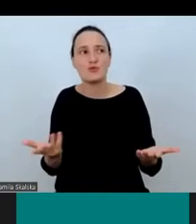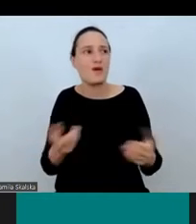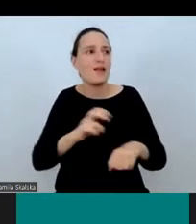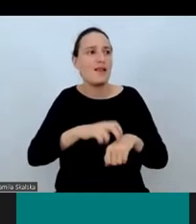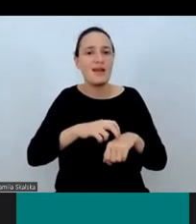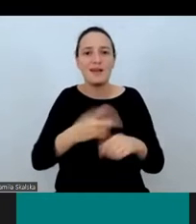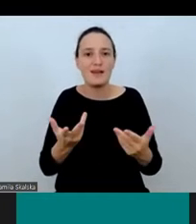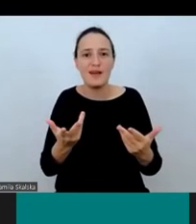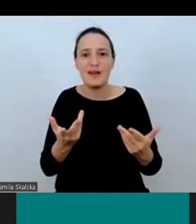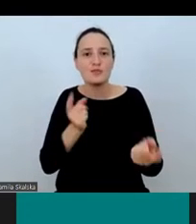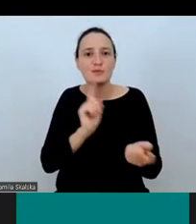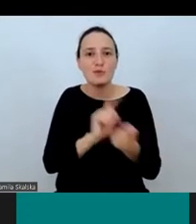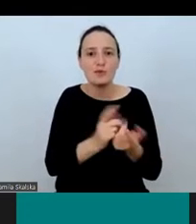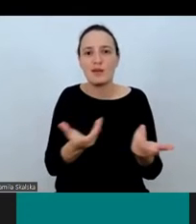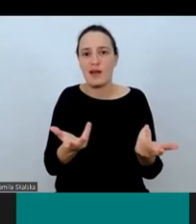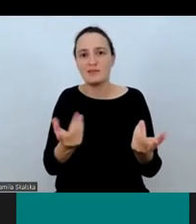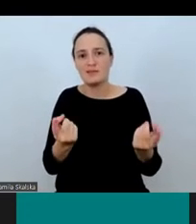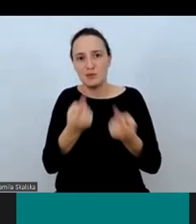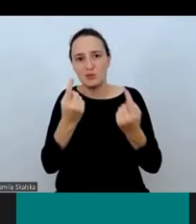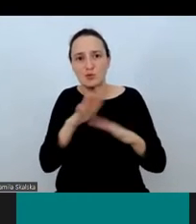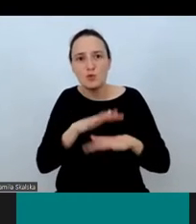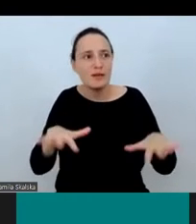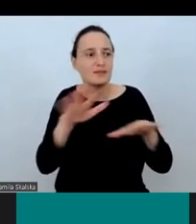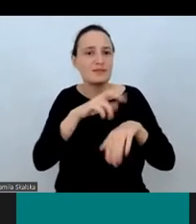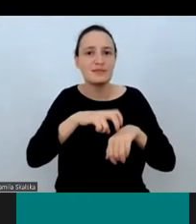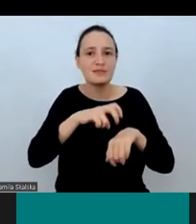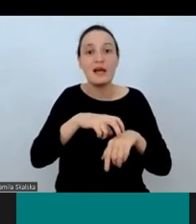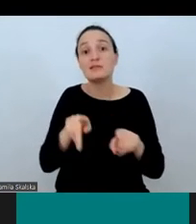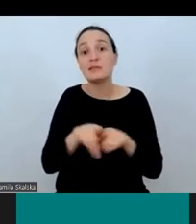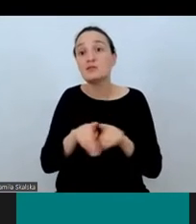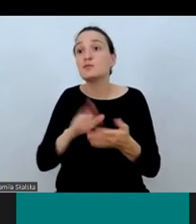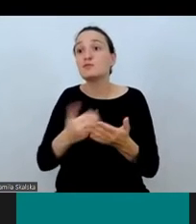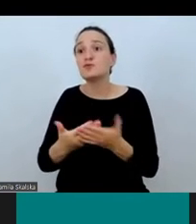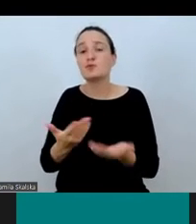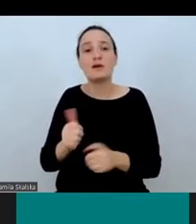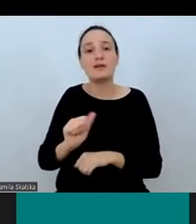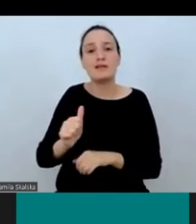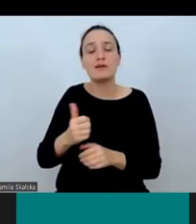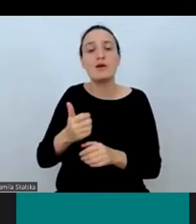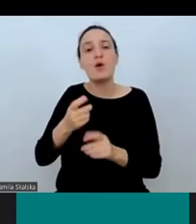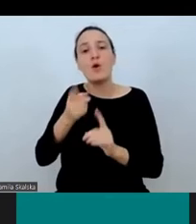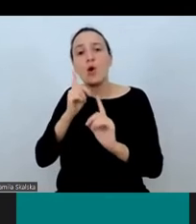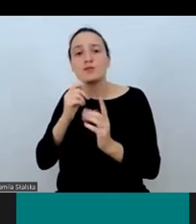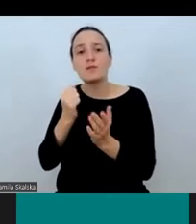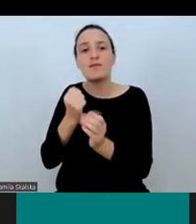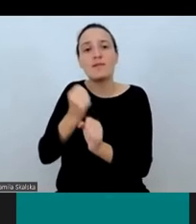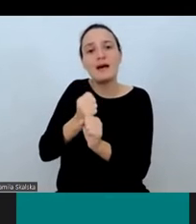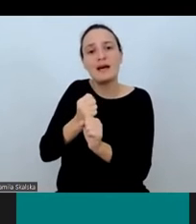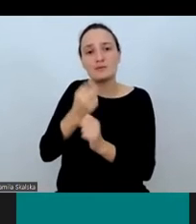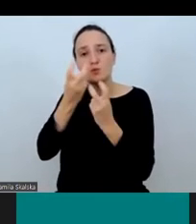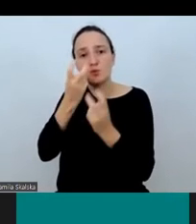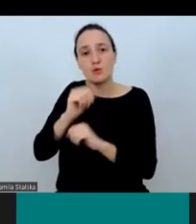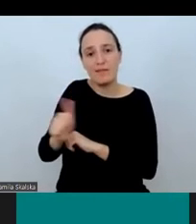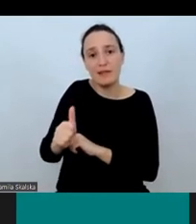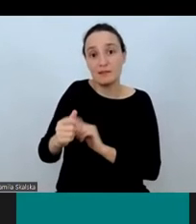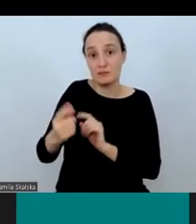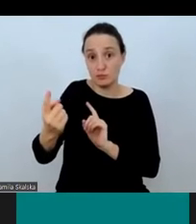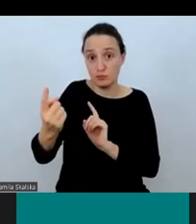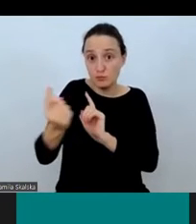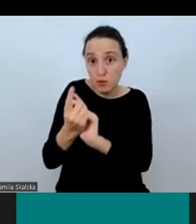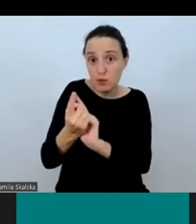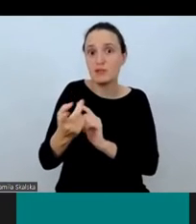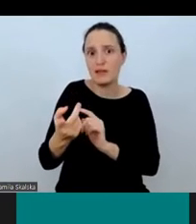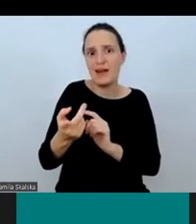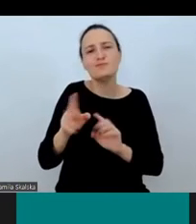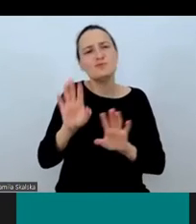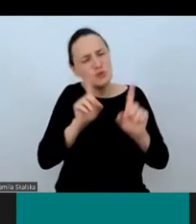w kontekście medycznym, podczas rozmów o pracę. Mogą pojawić się pewne elementy symultaniczne.